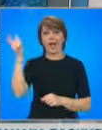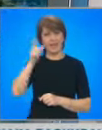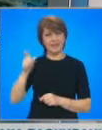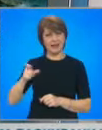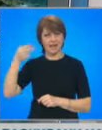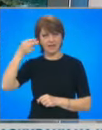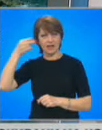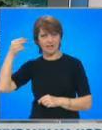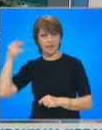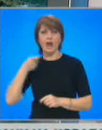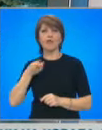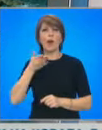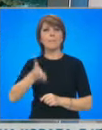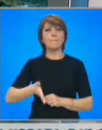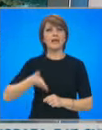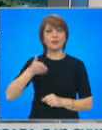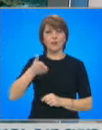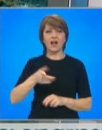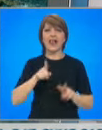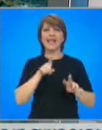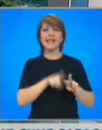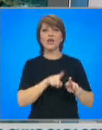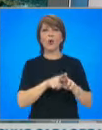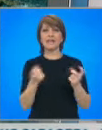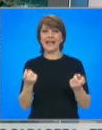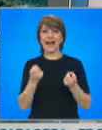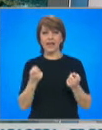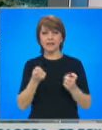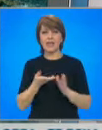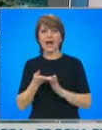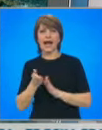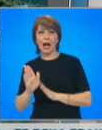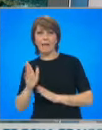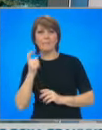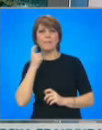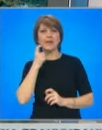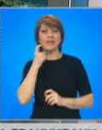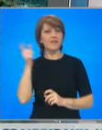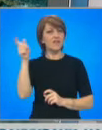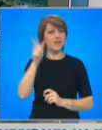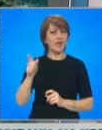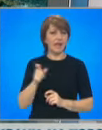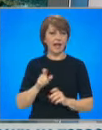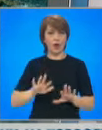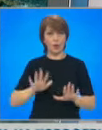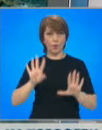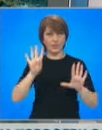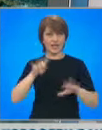Грималди е пътувал по линията Игломеница в Гърция към Брингизи, Италия. Около 9